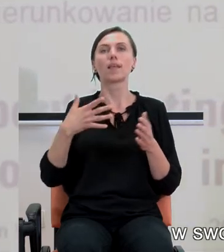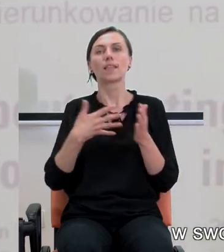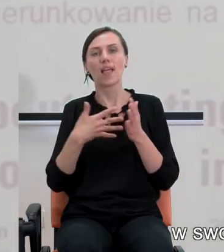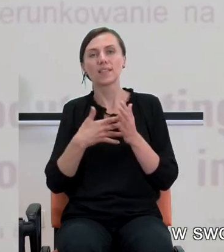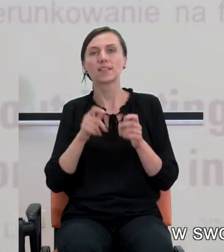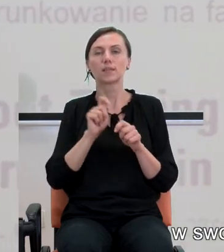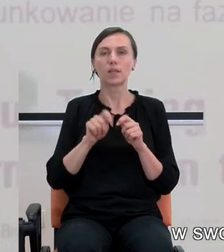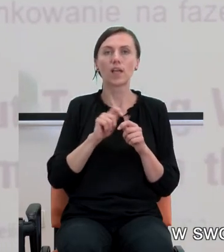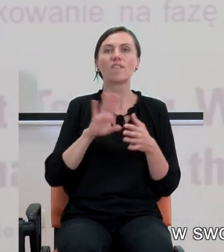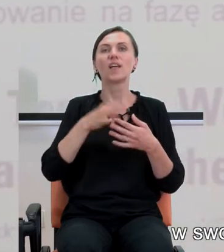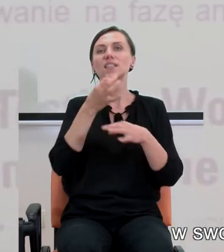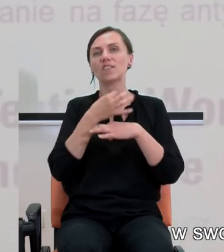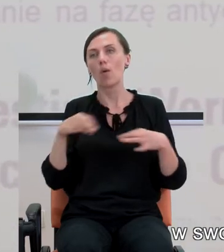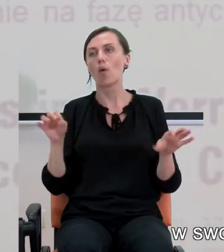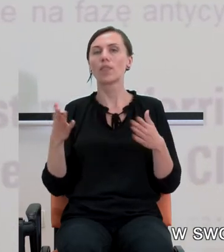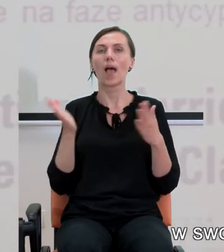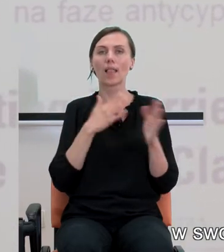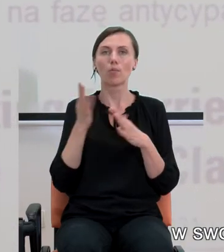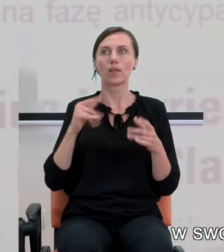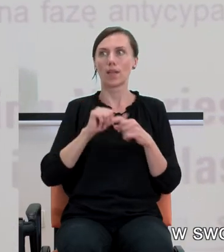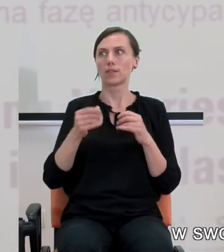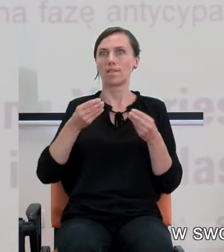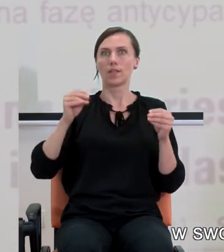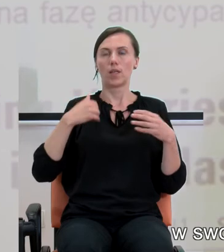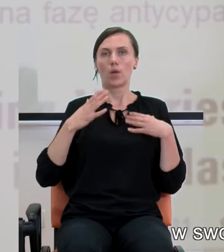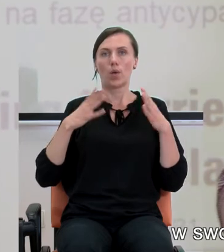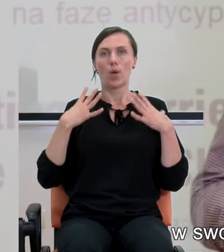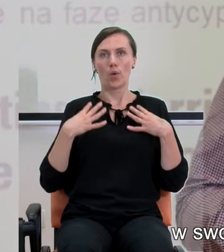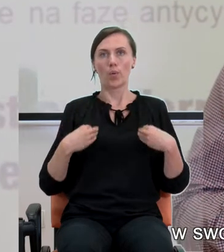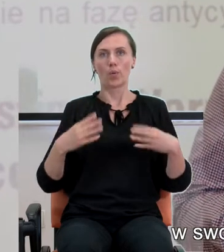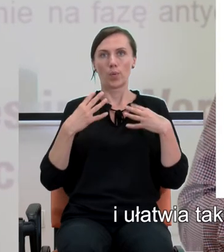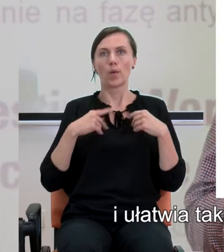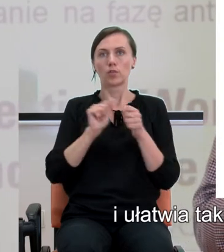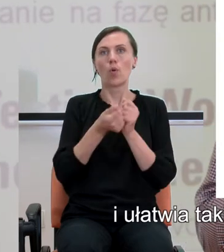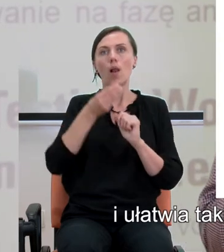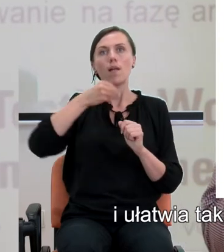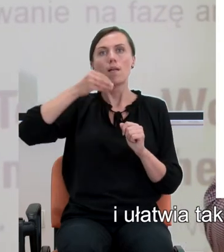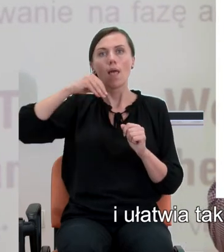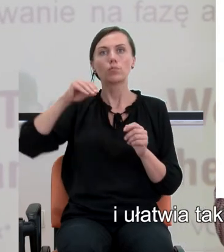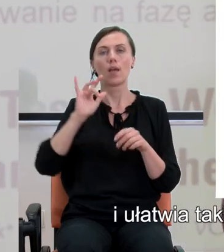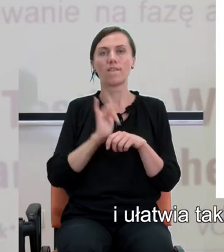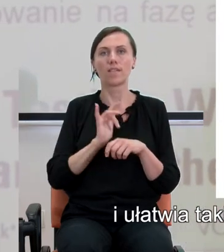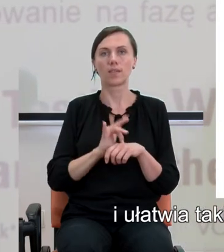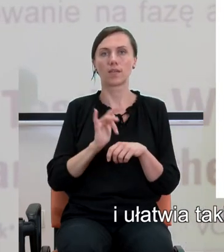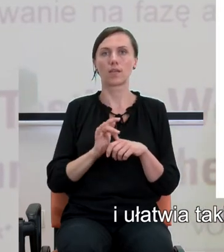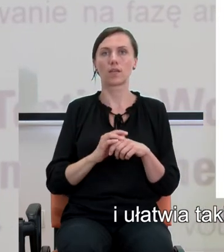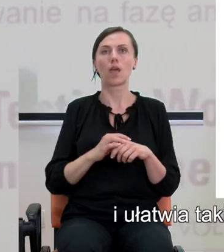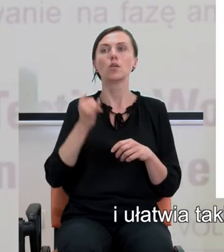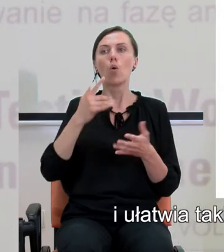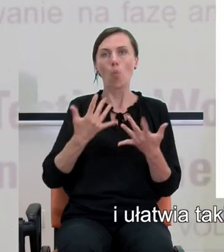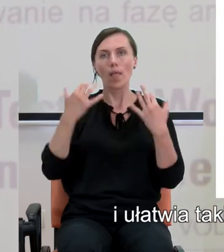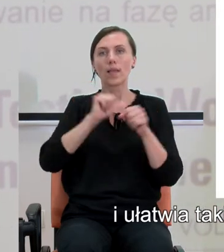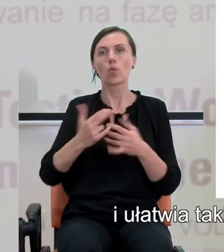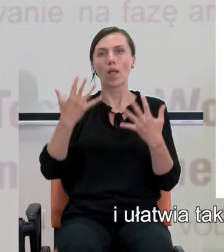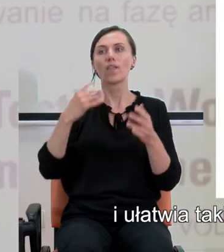w swobodnej atmosferze podnosi trochę wyniki i ułatwia takim osobom, no, poradzenie